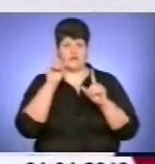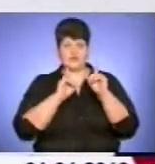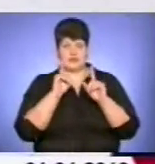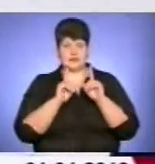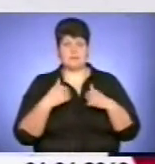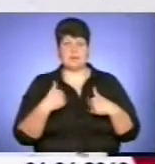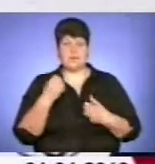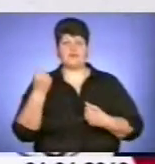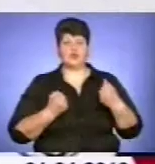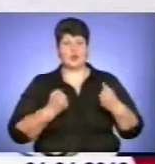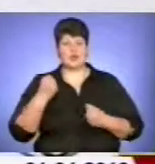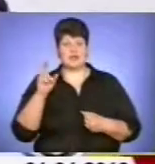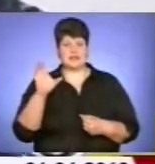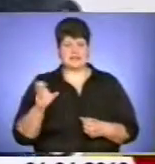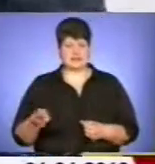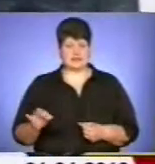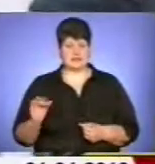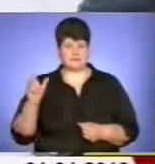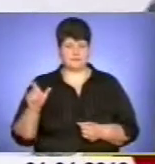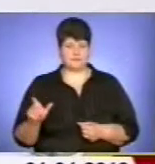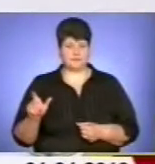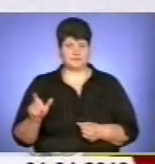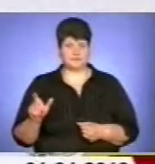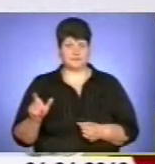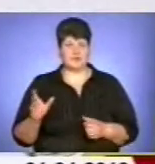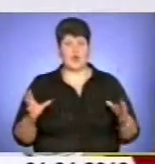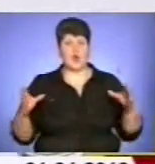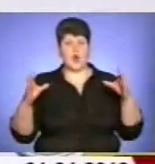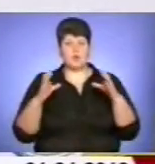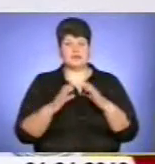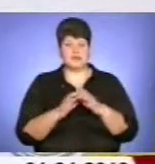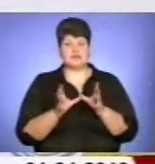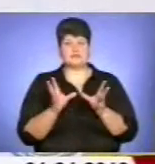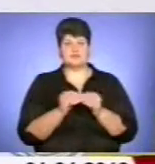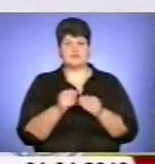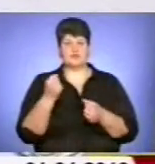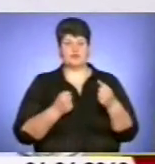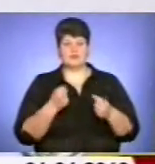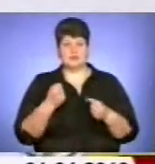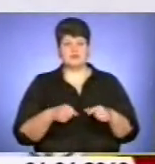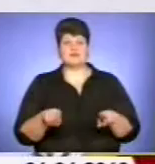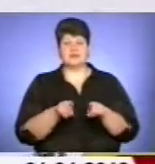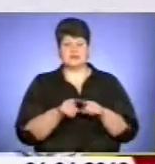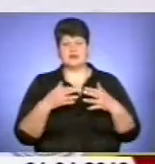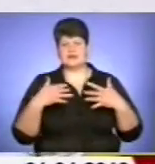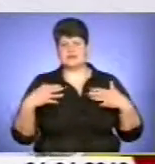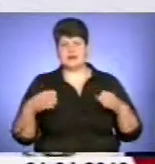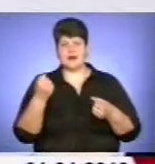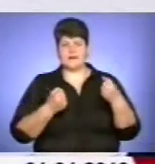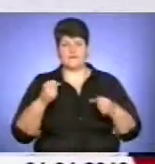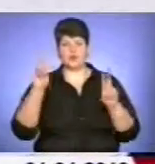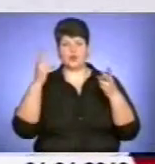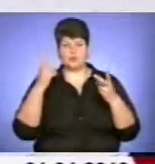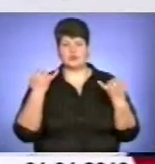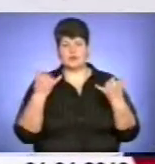автомобілісти, об'єднана спілка автомобілістів, також різні автоклуби сьогодні